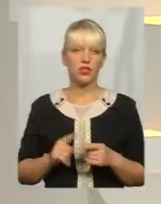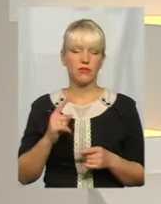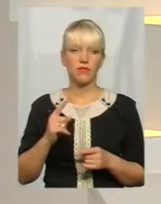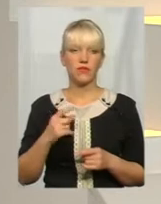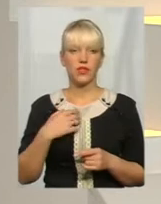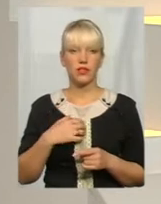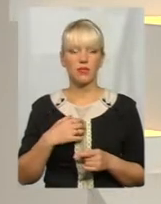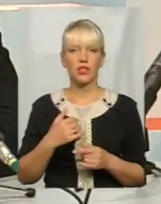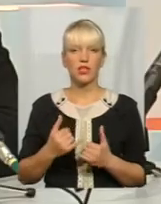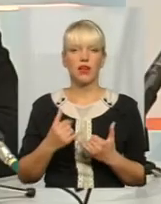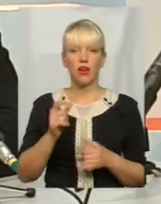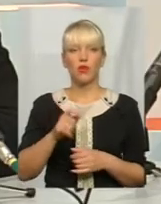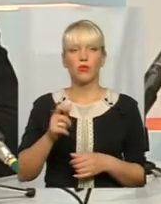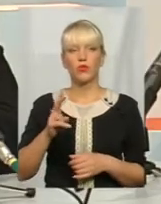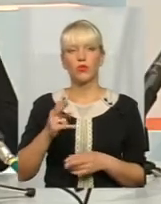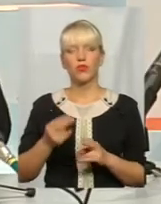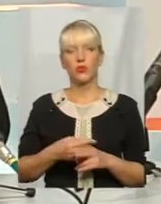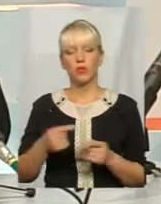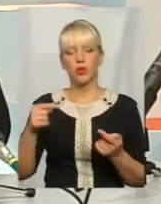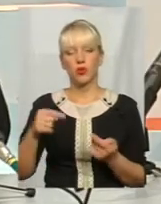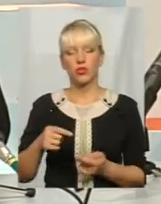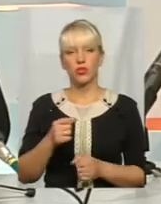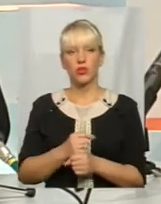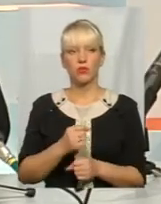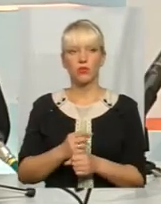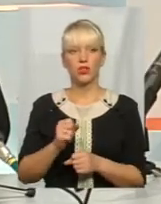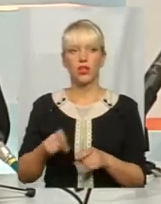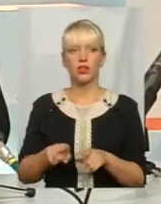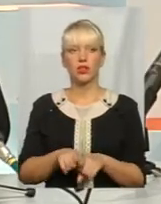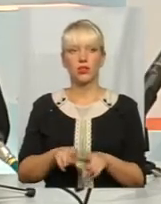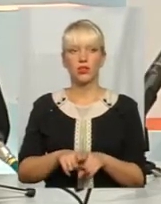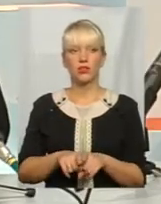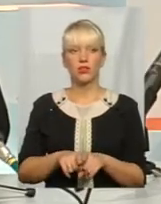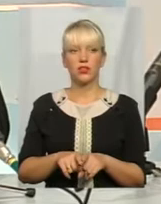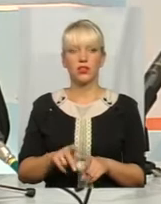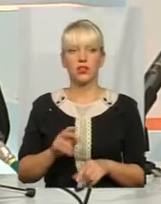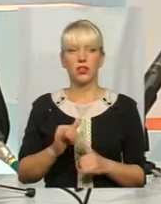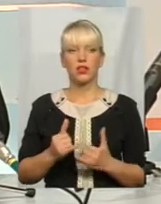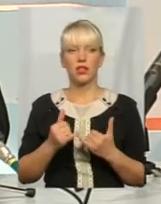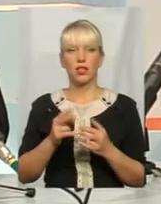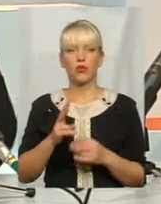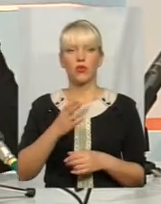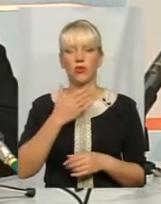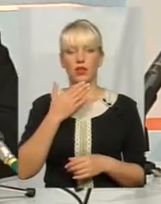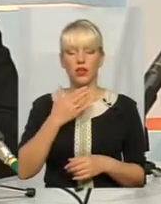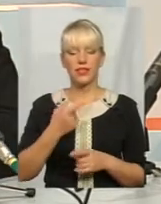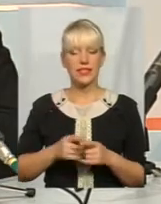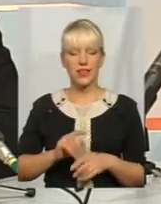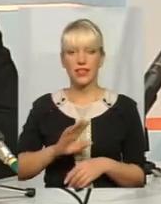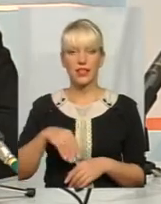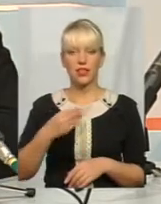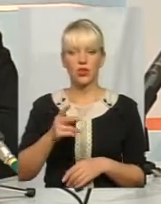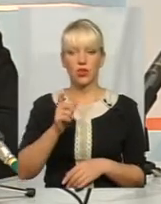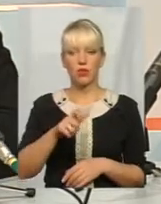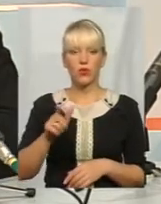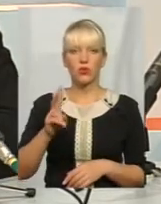я вже повторюю, для громадян, для яких відсутна підходяща робота, а також не надається громадянам, які перебуваючи